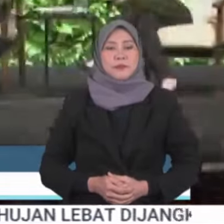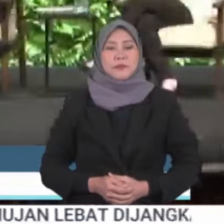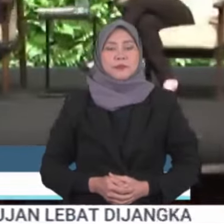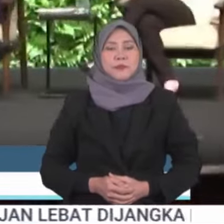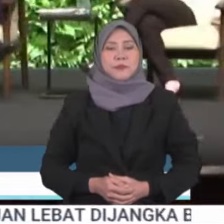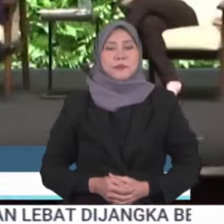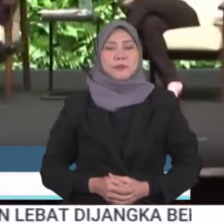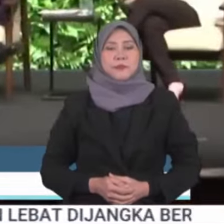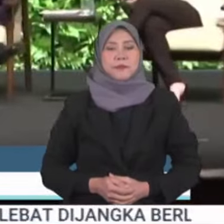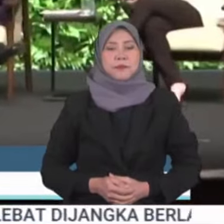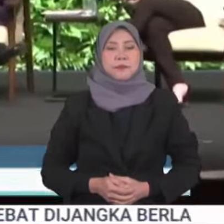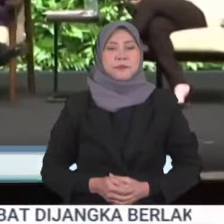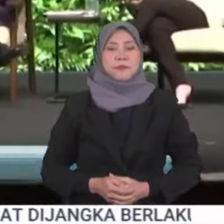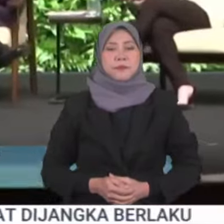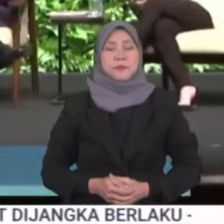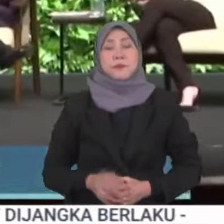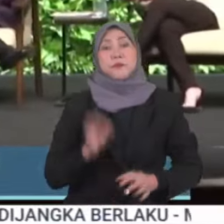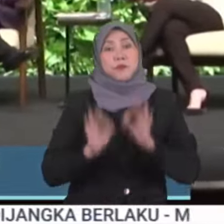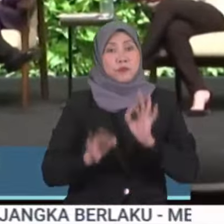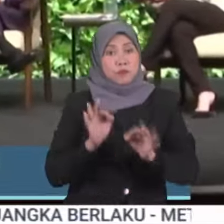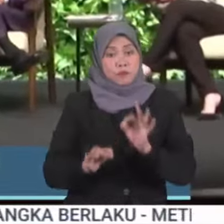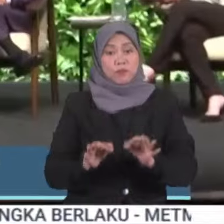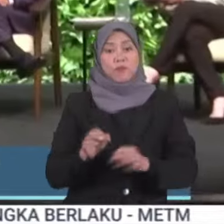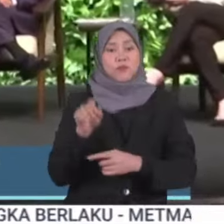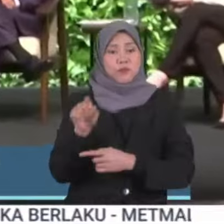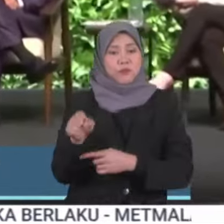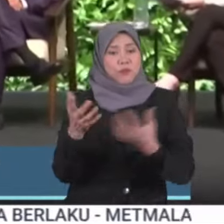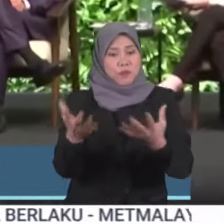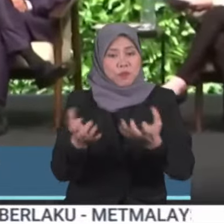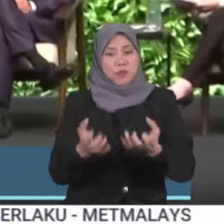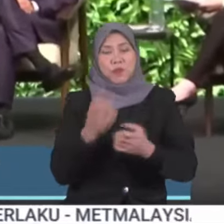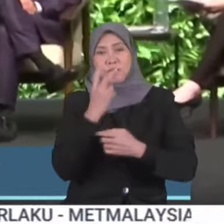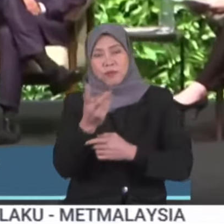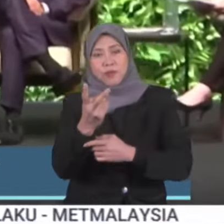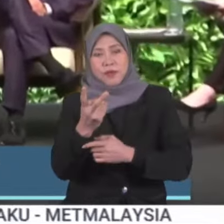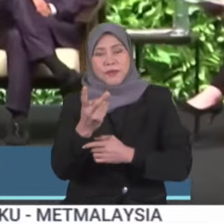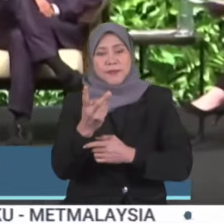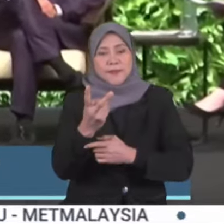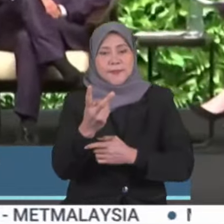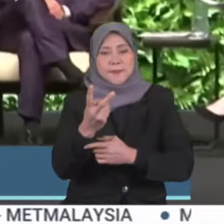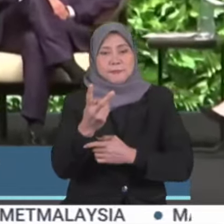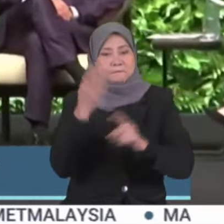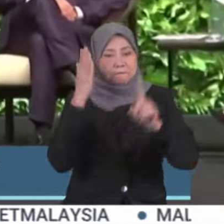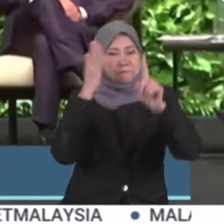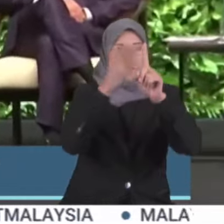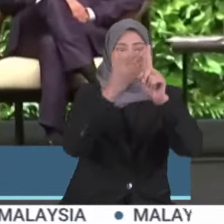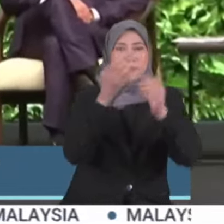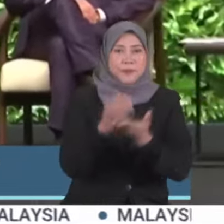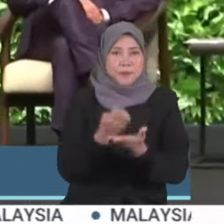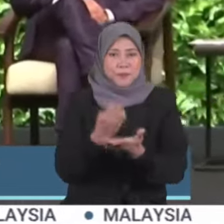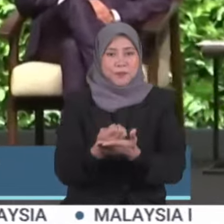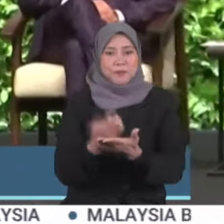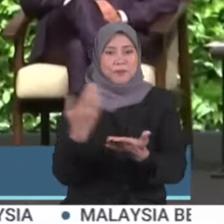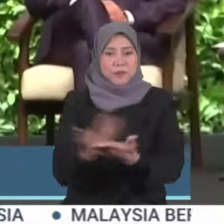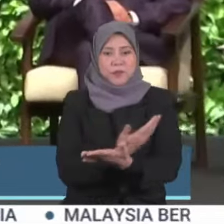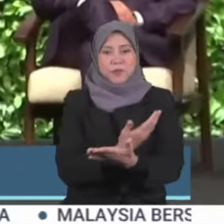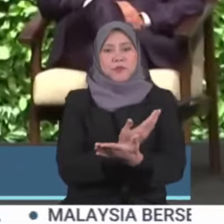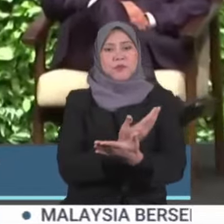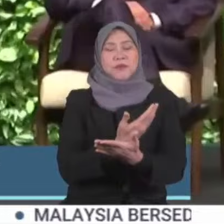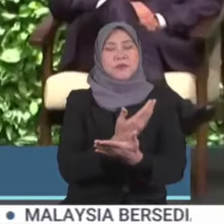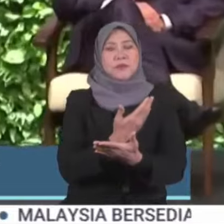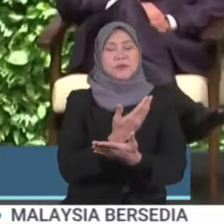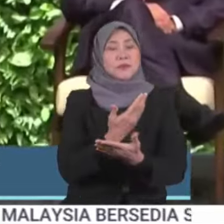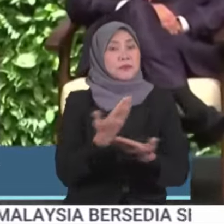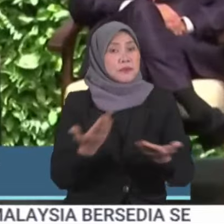Jangan lupa untuk memastikan ekonomi yang berkembang dan